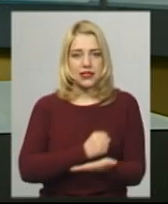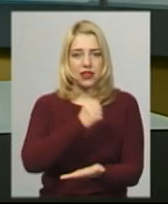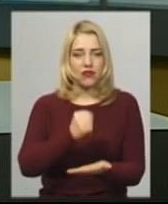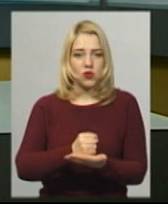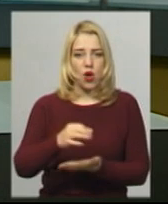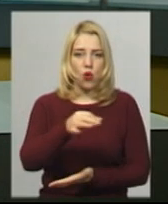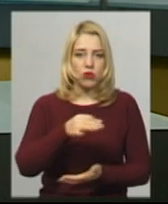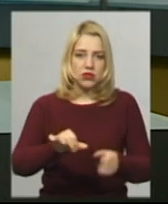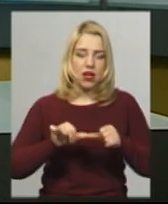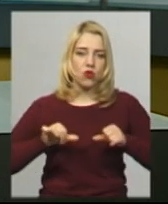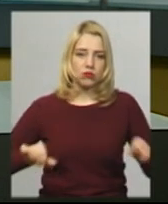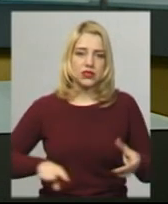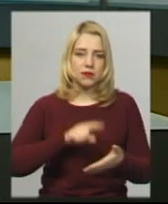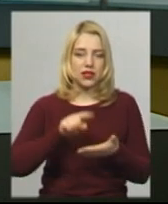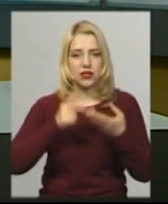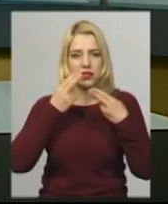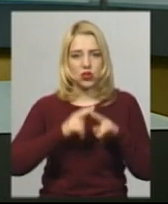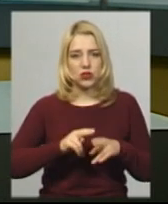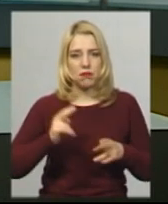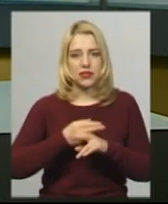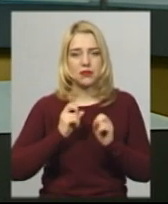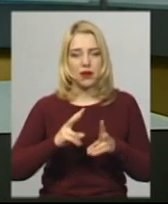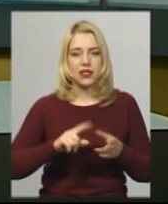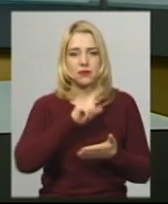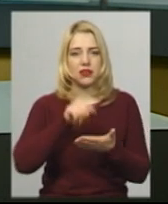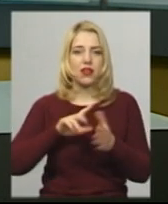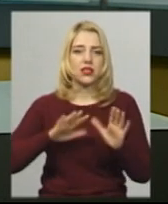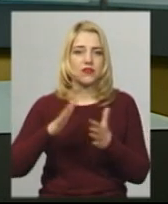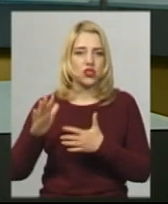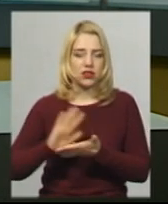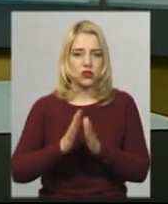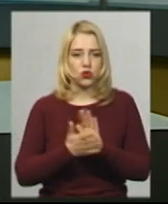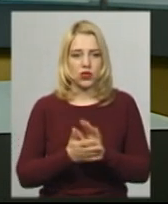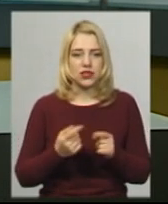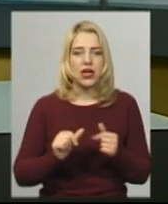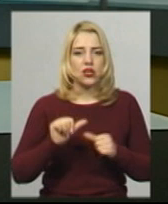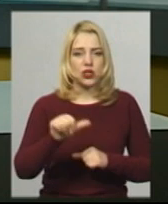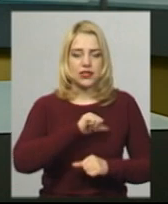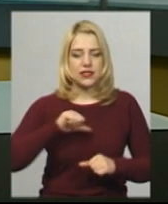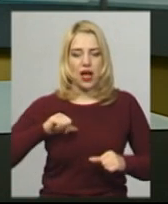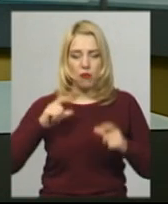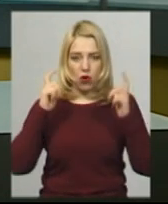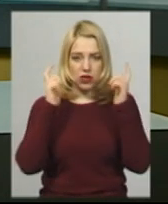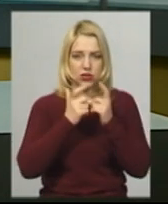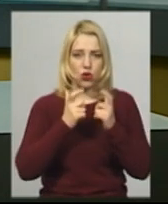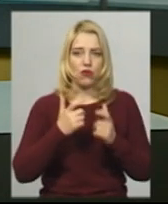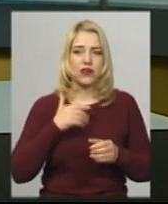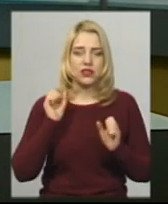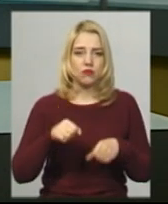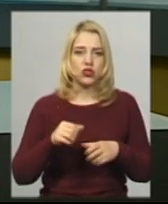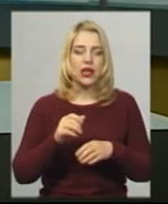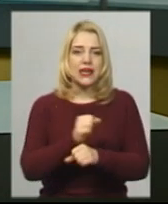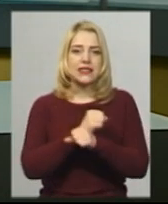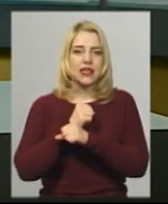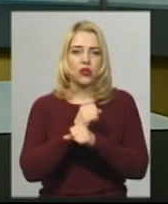із питань техногено-екологічної безпеки та надзвичайних ситуацій. Зокрема, самоізолюватися можна у санаторії Райдуга